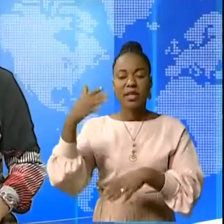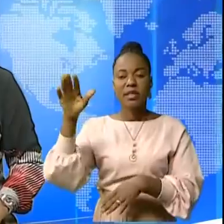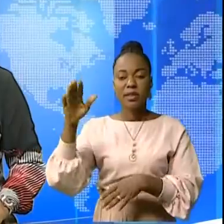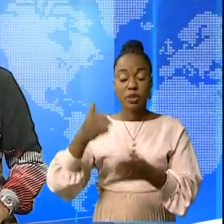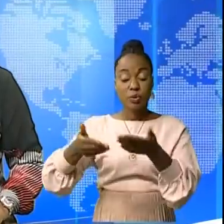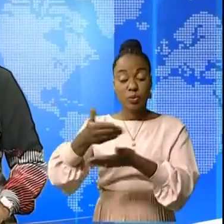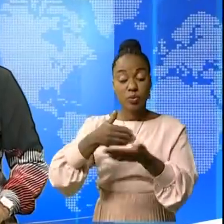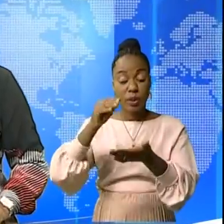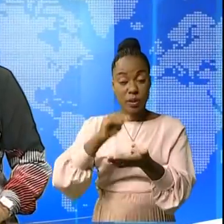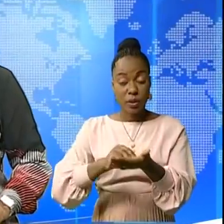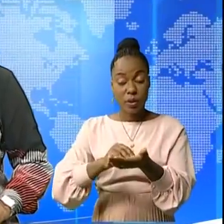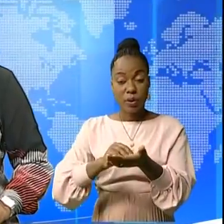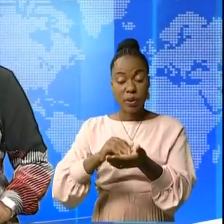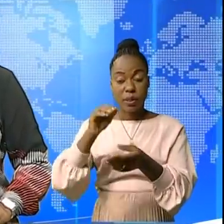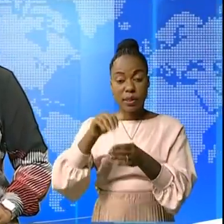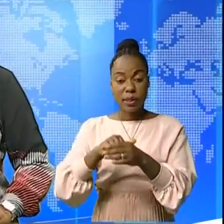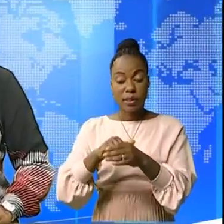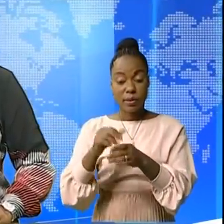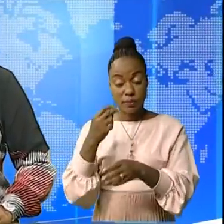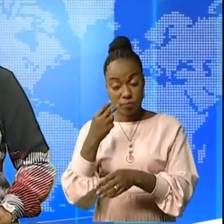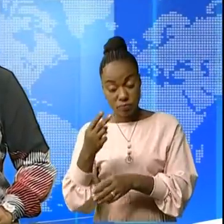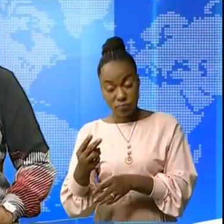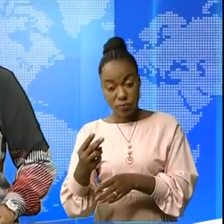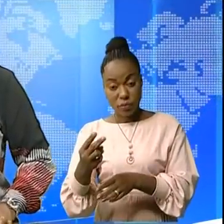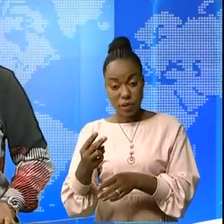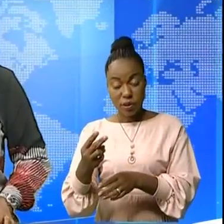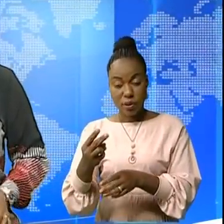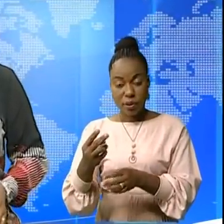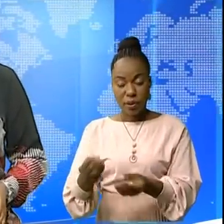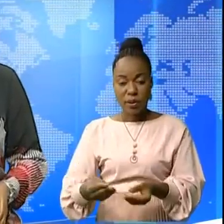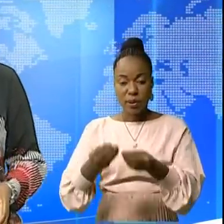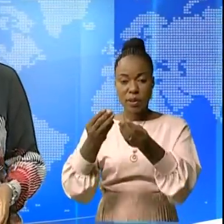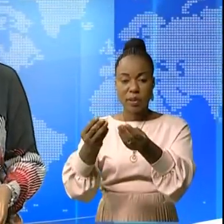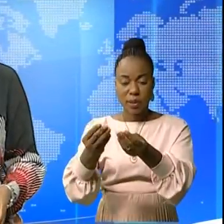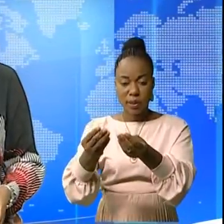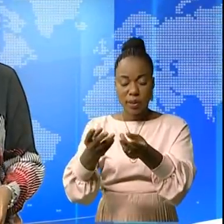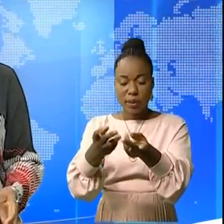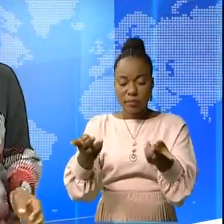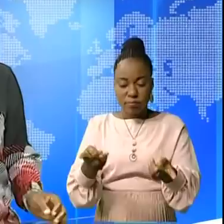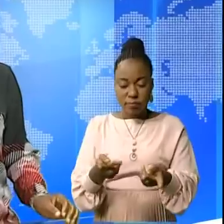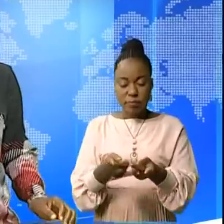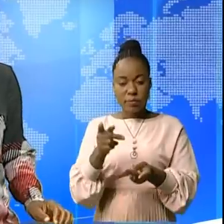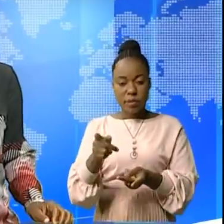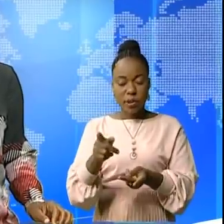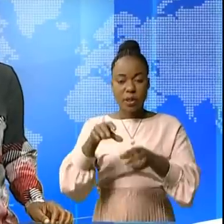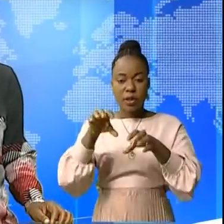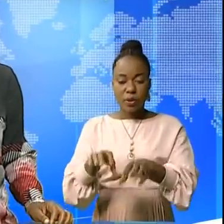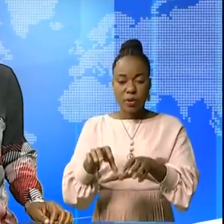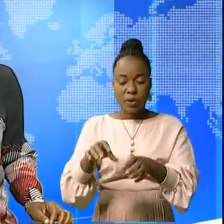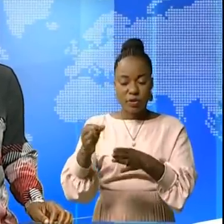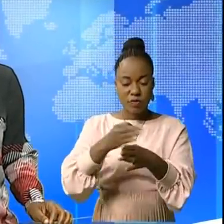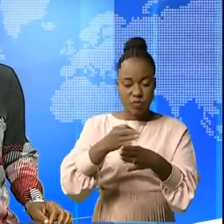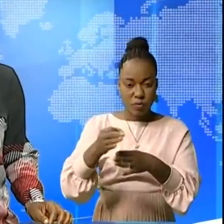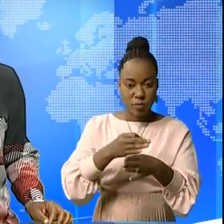Revenons à présent à ce reportage sur la restitution de cadres pénicentiaires de la RDC qui ont suivi une